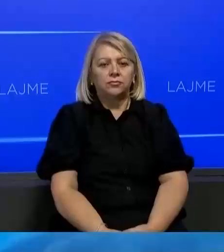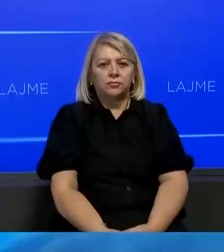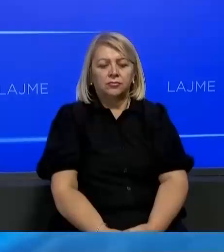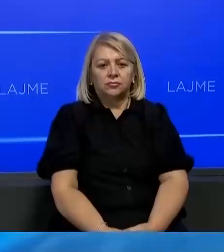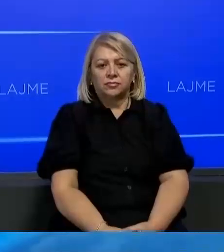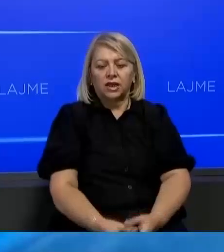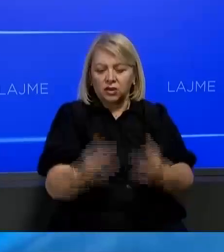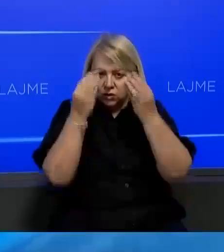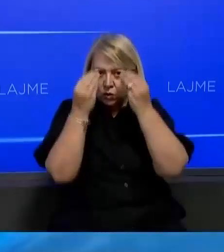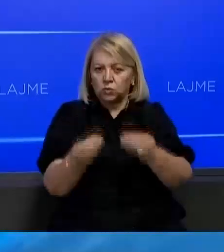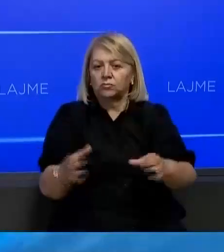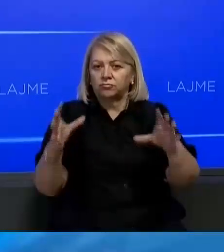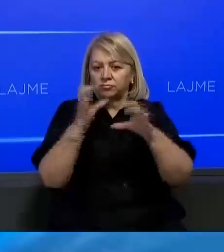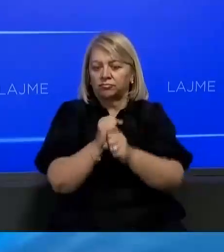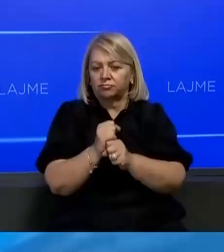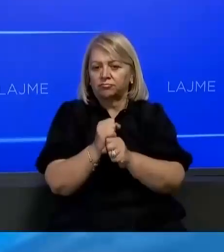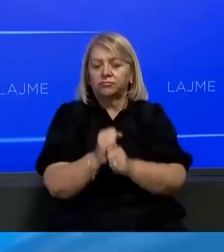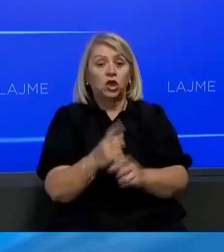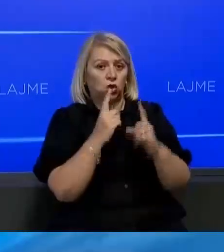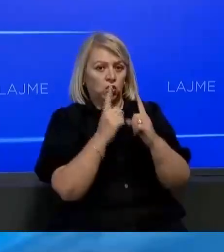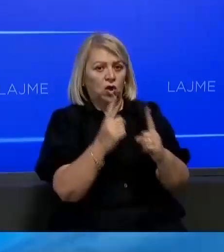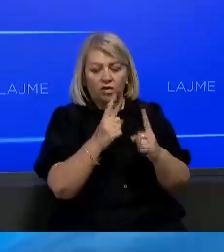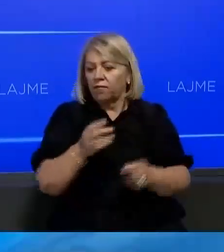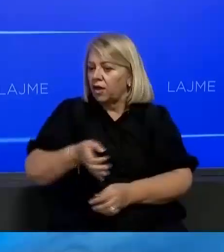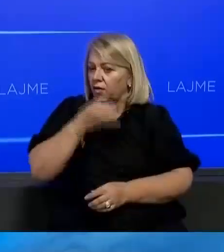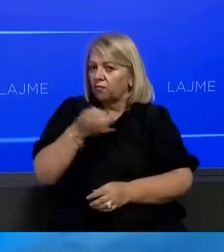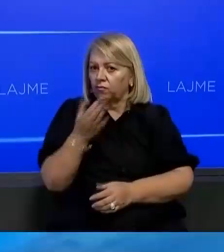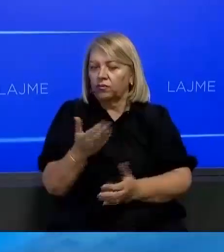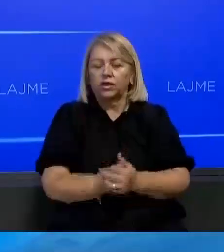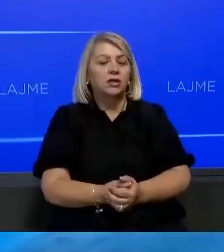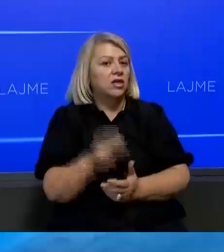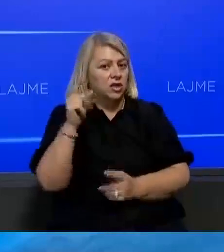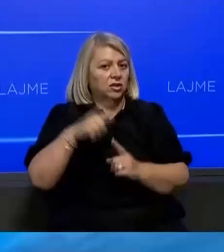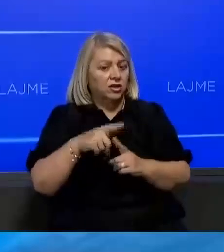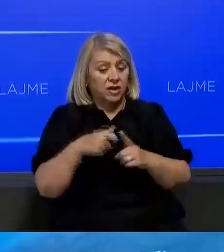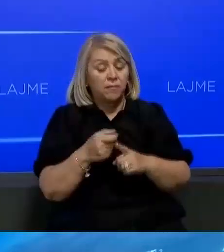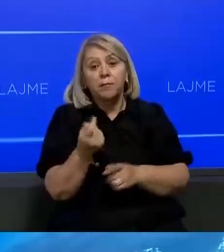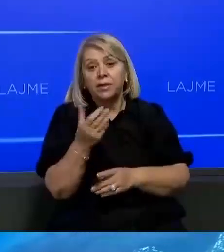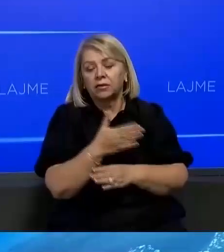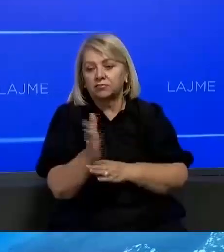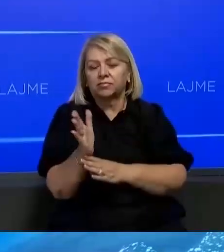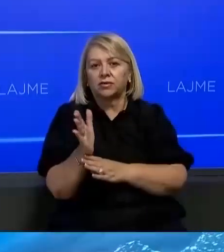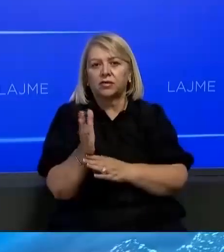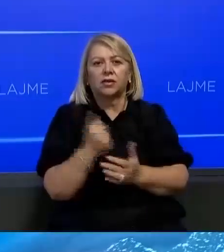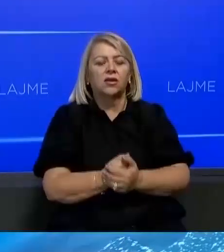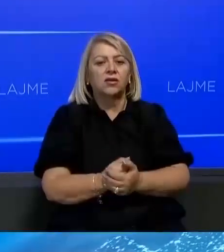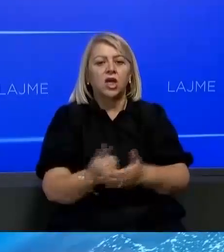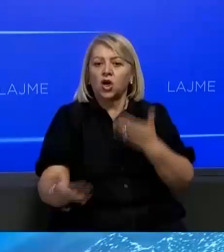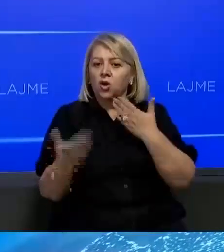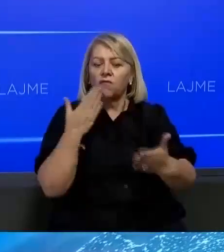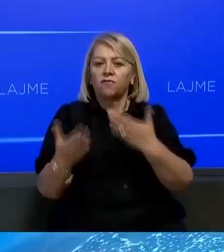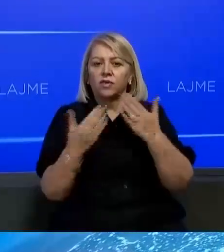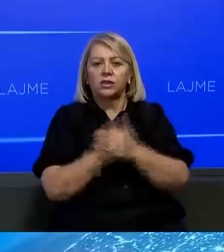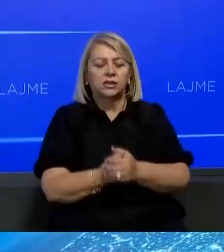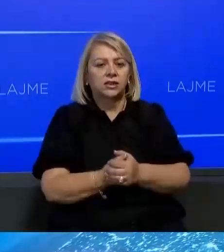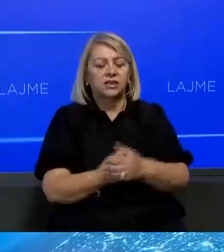Të ndiruar shikues qëndroni me Info Plus dhe RTK, nësepse vetëm pas pak do të transmitojmë konferencën